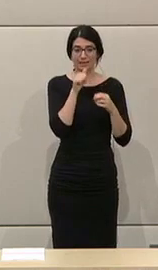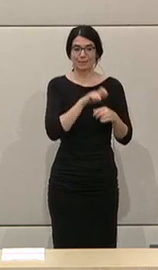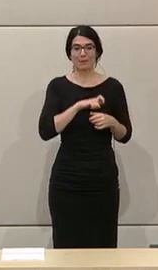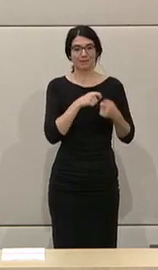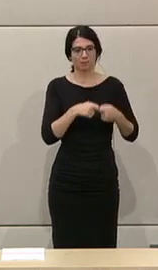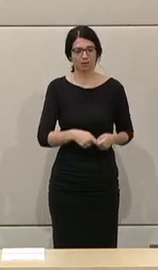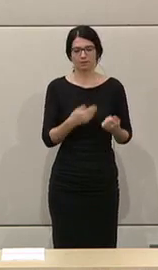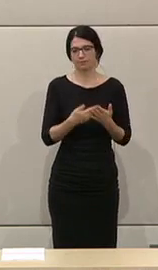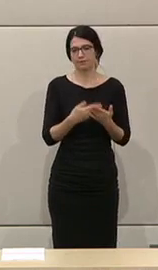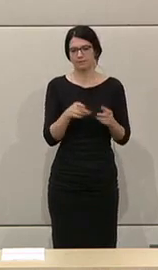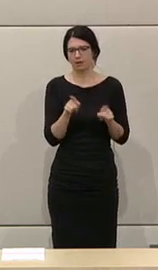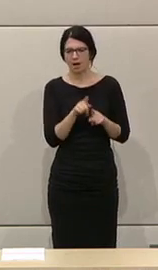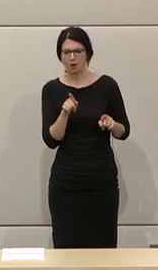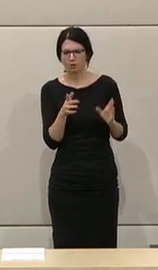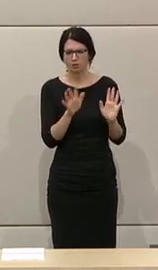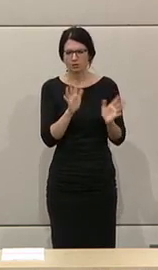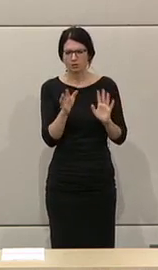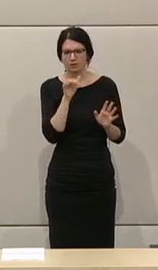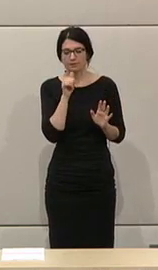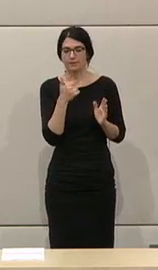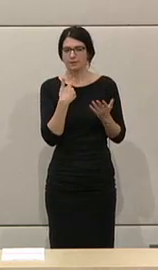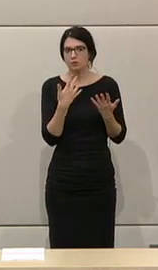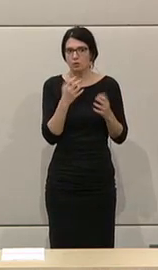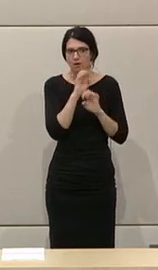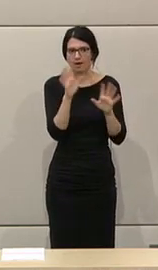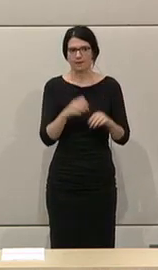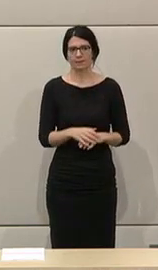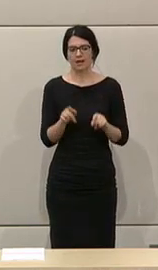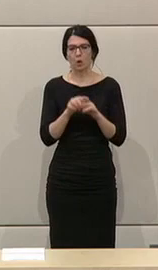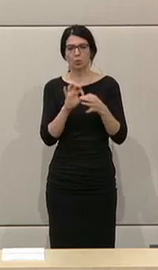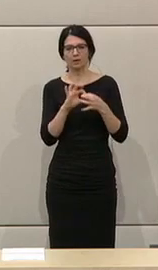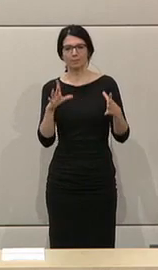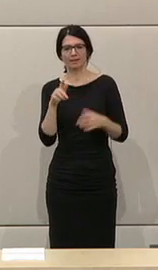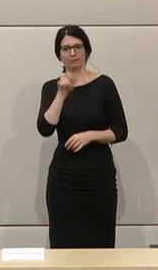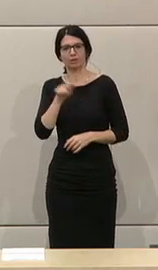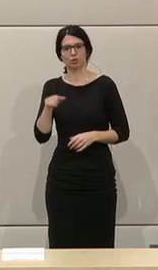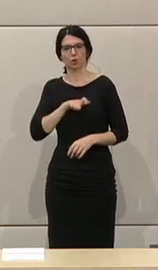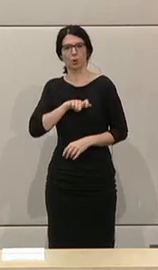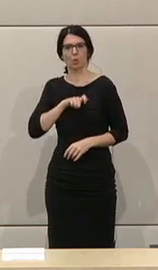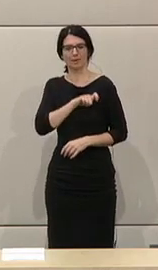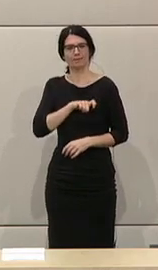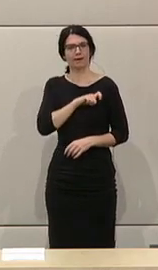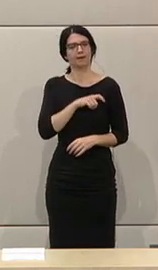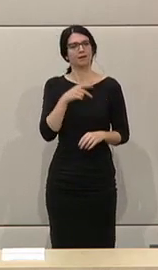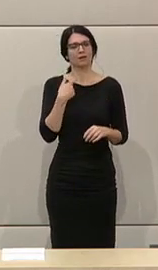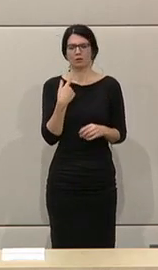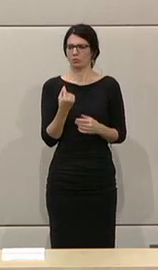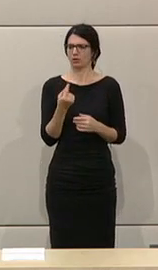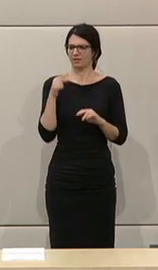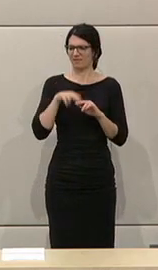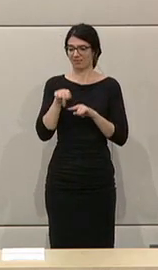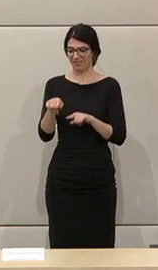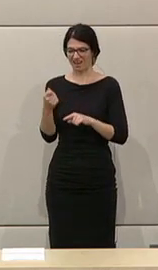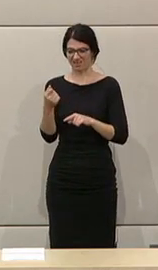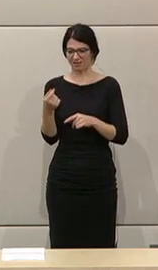nicht klar, wo das Geld hinfließt. Es gibt die unabhängigen Personenkomitees, ein völliges Unding, wenn dort dann das Geld